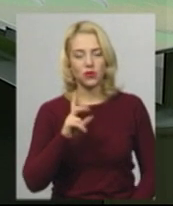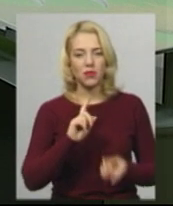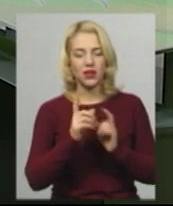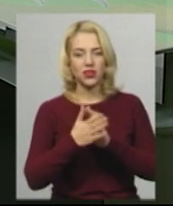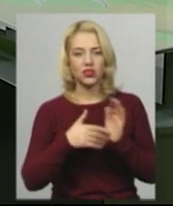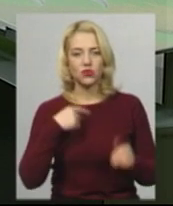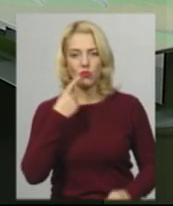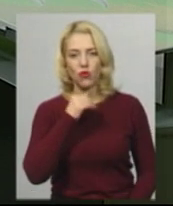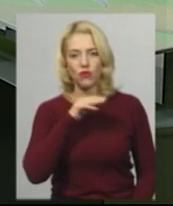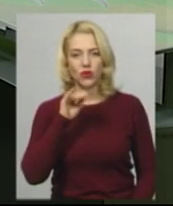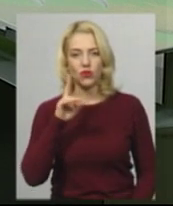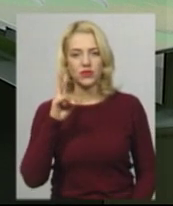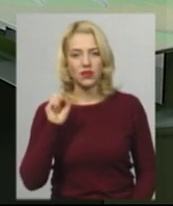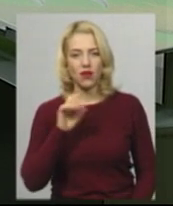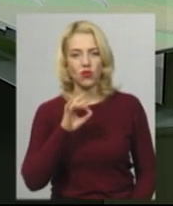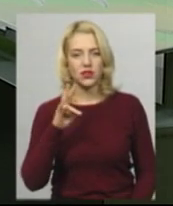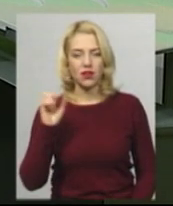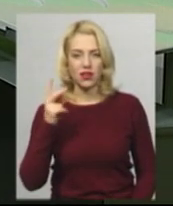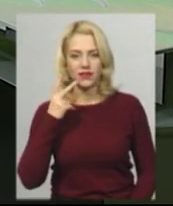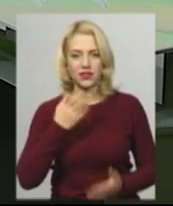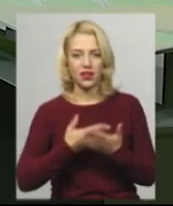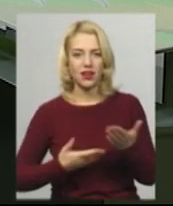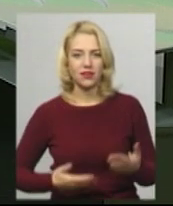перекладає Оксана Фіновська. Далі ви побачите.